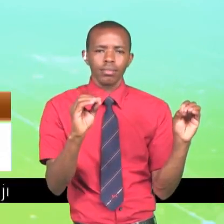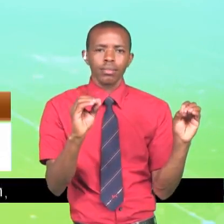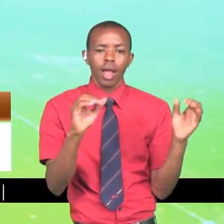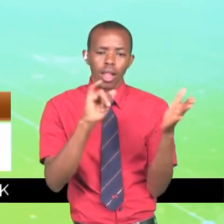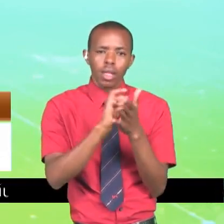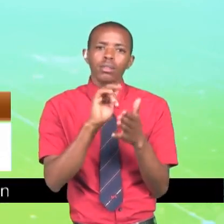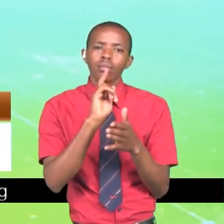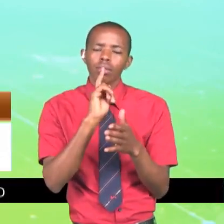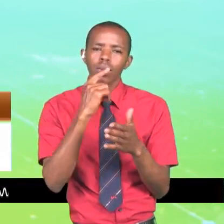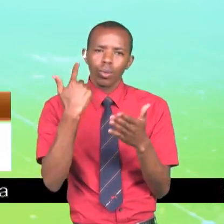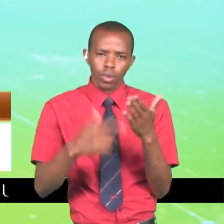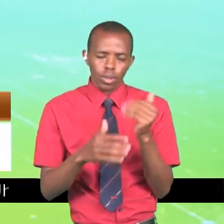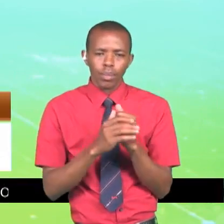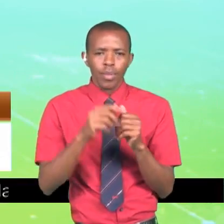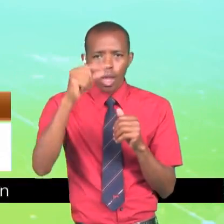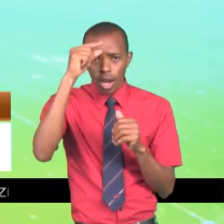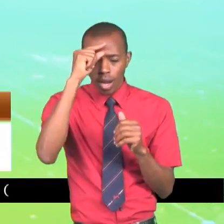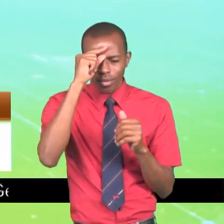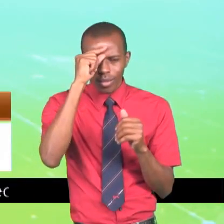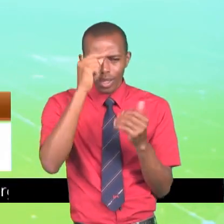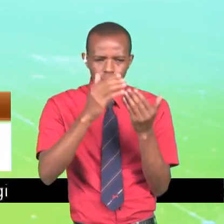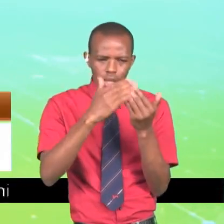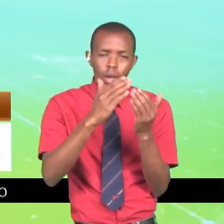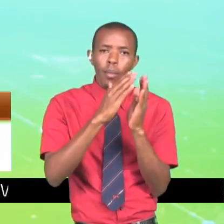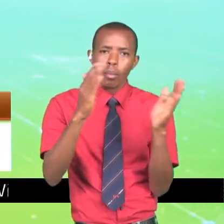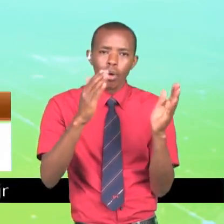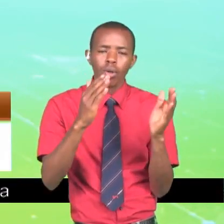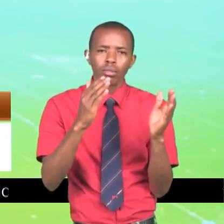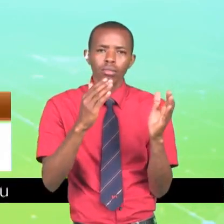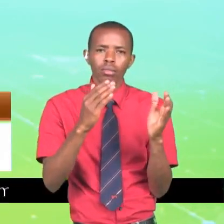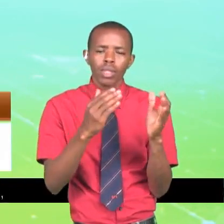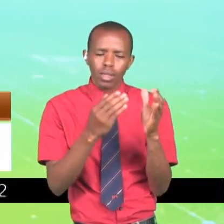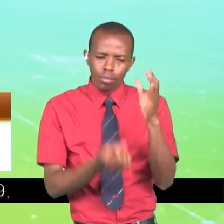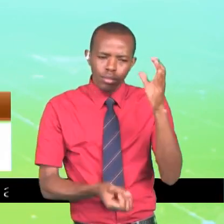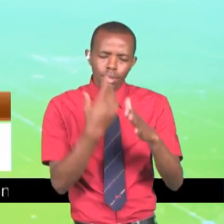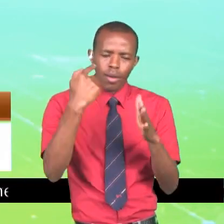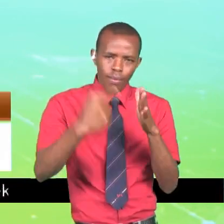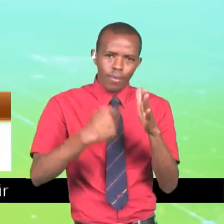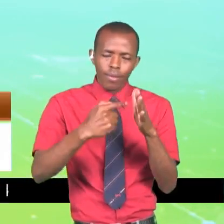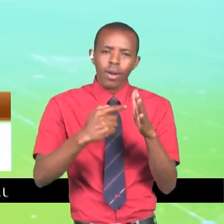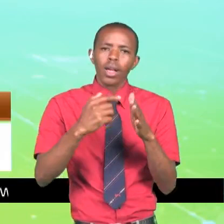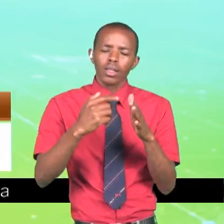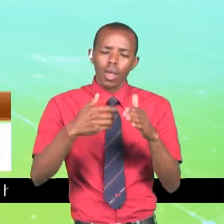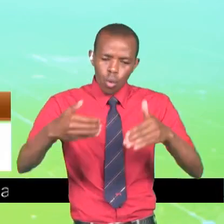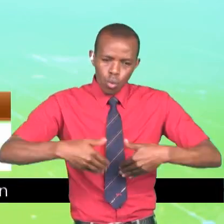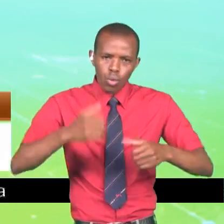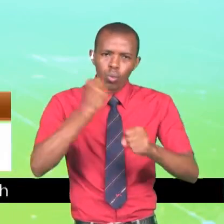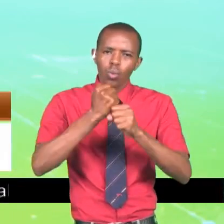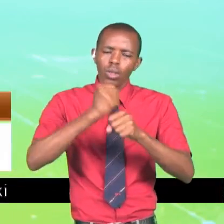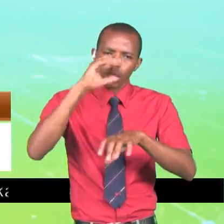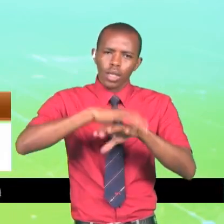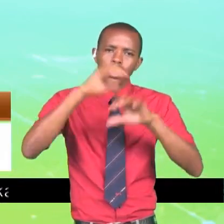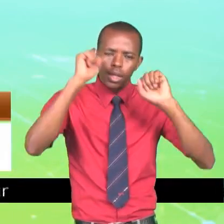umana nilikuwa nasema serekali iangazie sana katika kufufua zile viwanda ili vijana waweze kupata ajira.